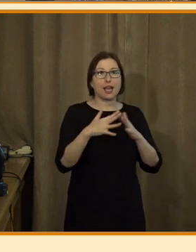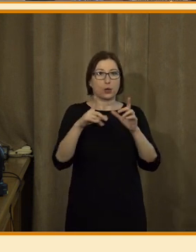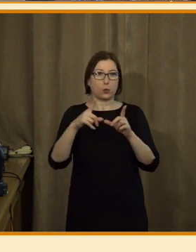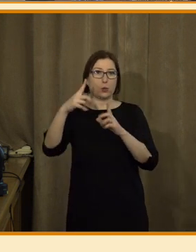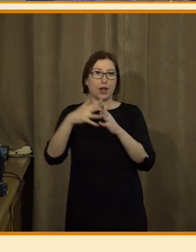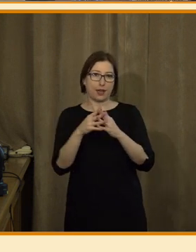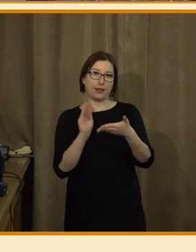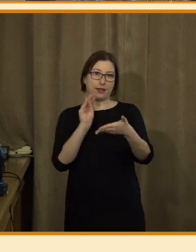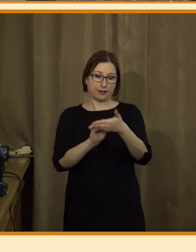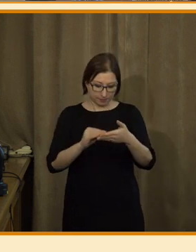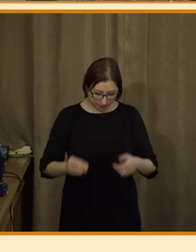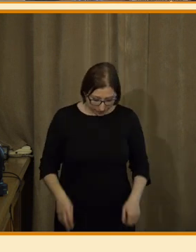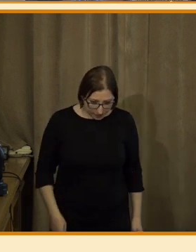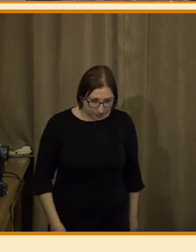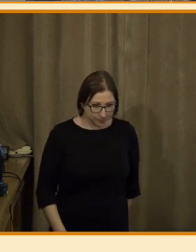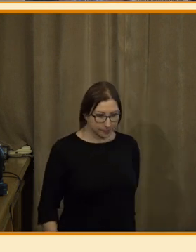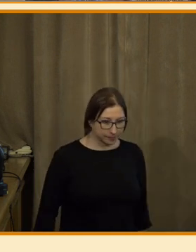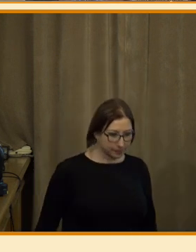R.U.R. Prosím, další slajd.